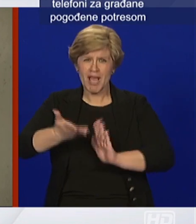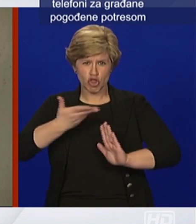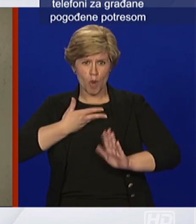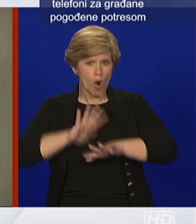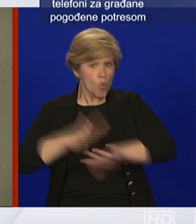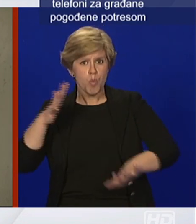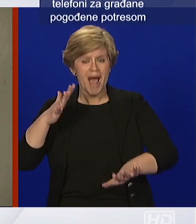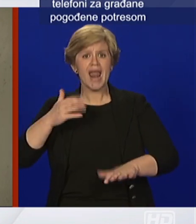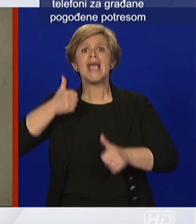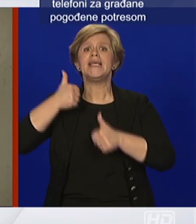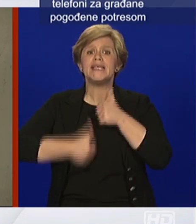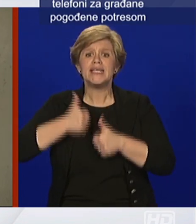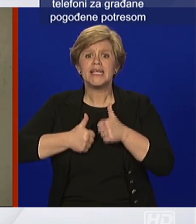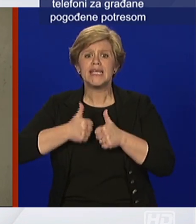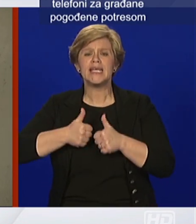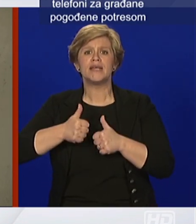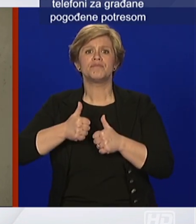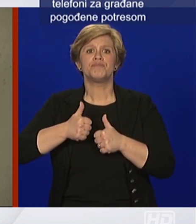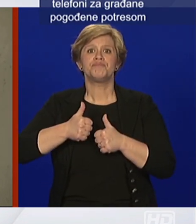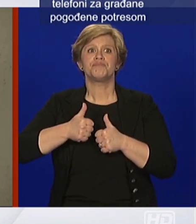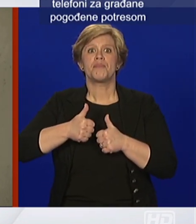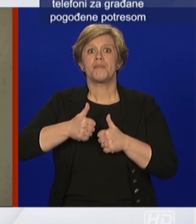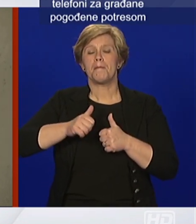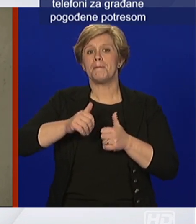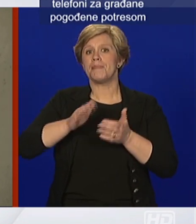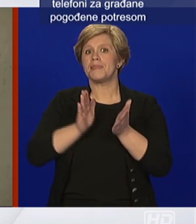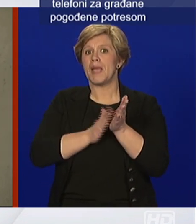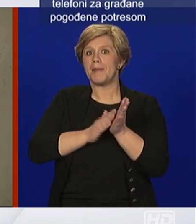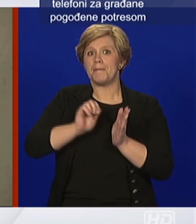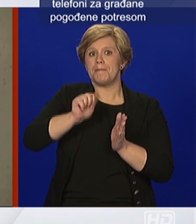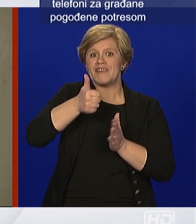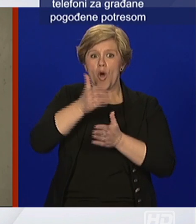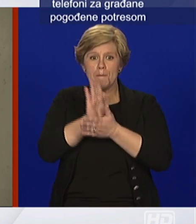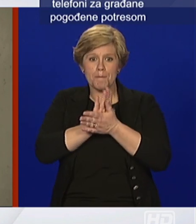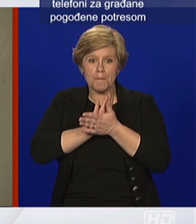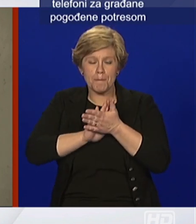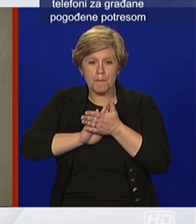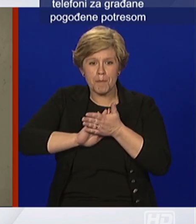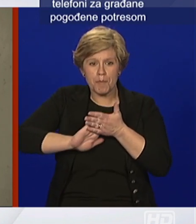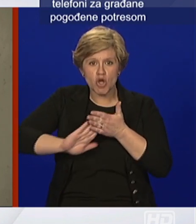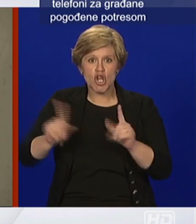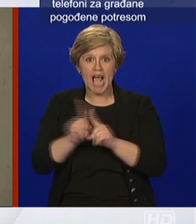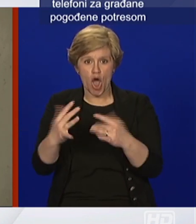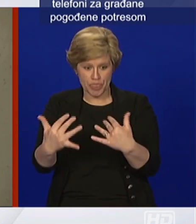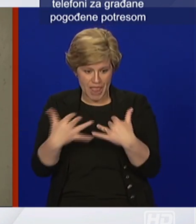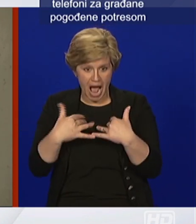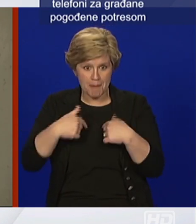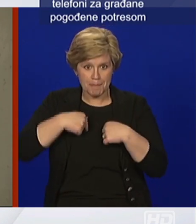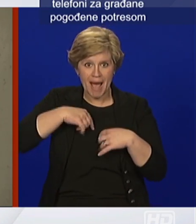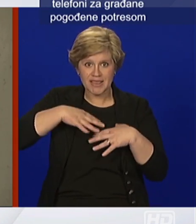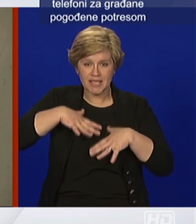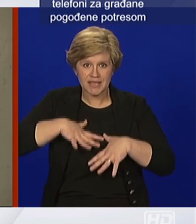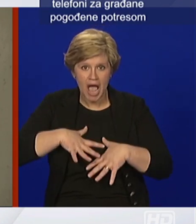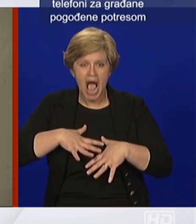ili ima taj mehanizam da kreće prvo sa nekakvom vrstom supresije na imunološki sustav pa onda sa jakom